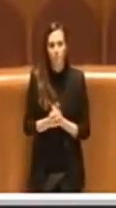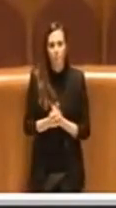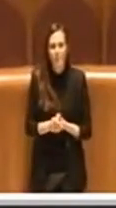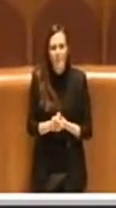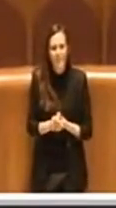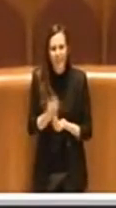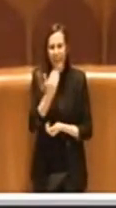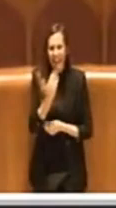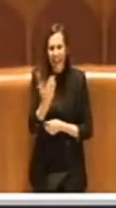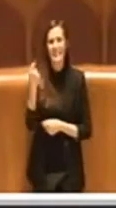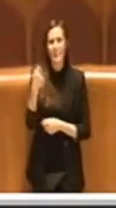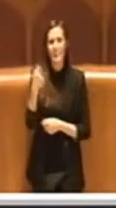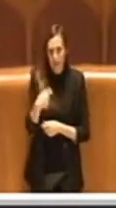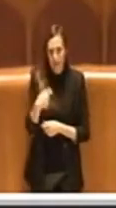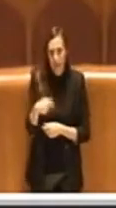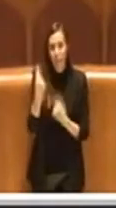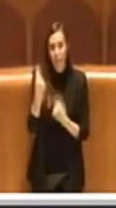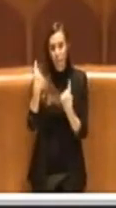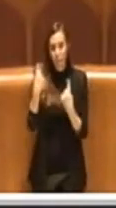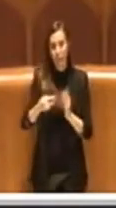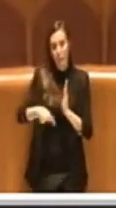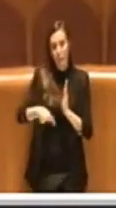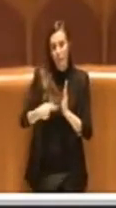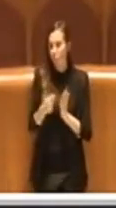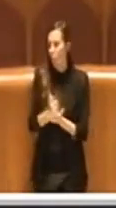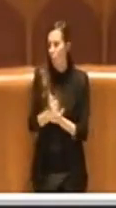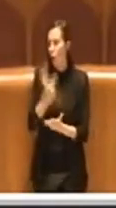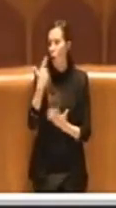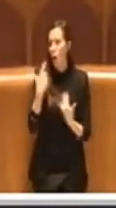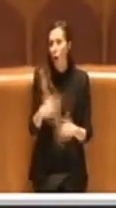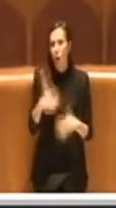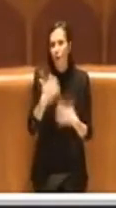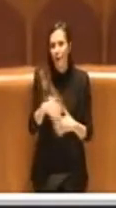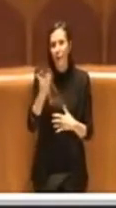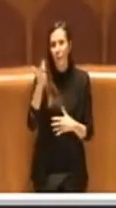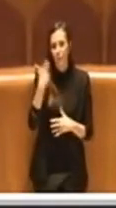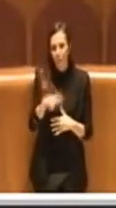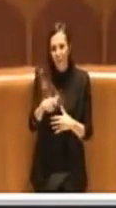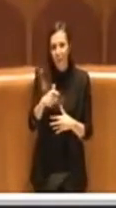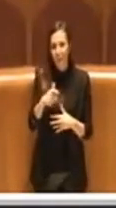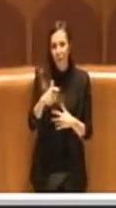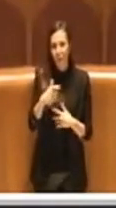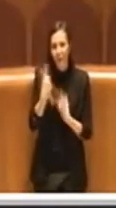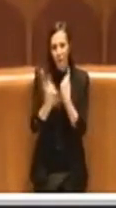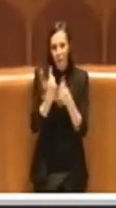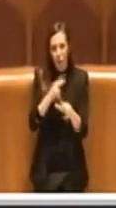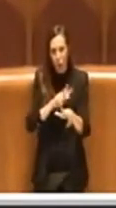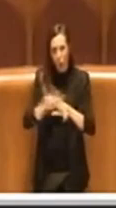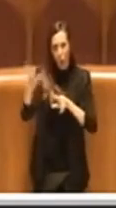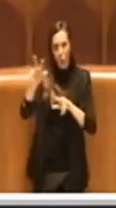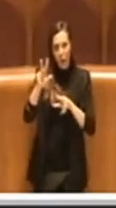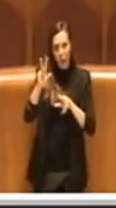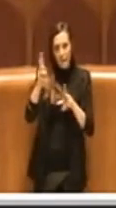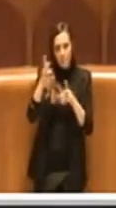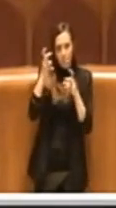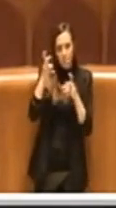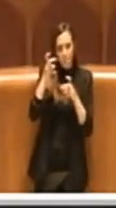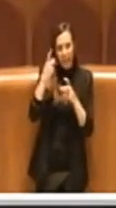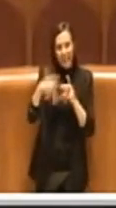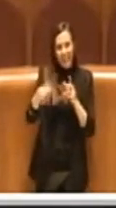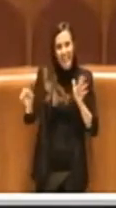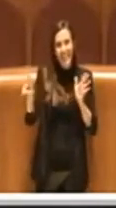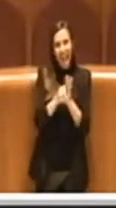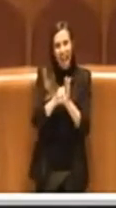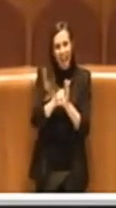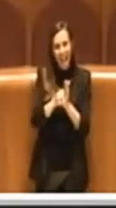Grazie Presidente, questo emendamento è molto importante perché recepisce a livello comunale quello che è il decreto